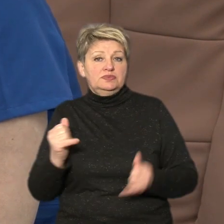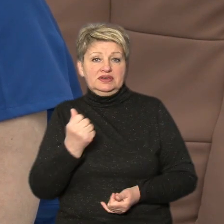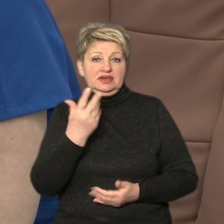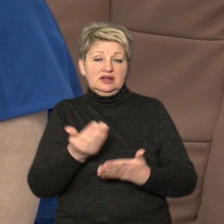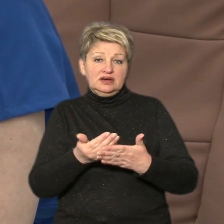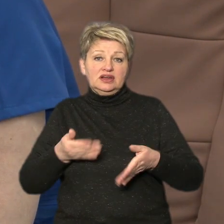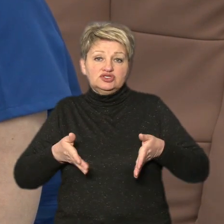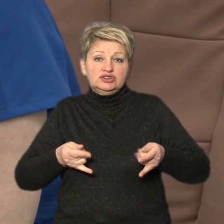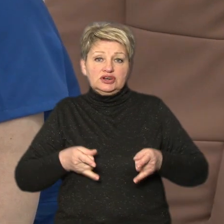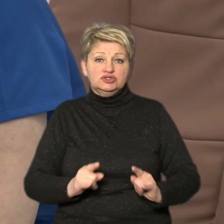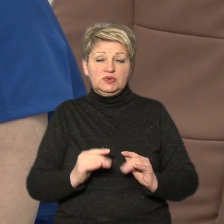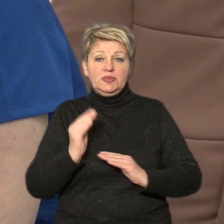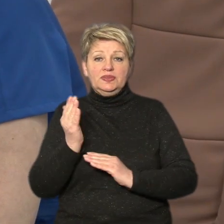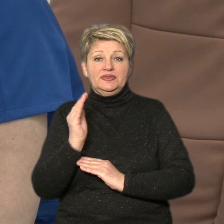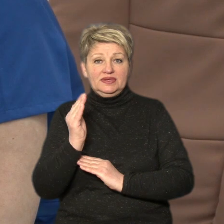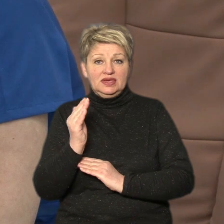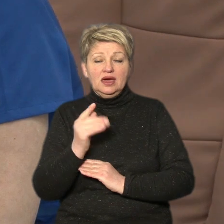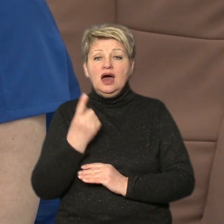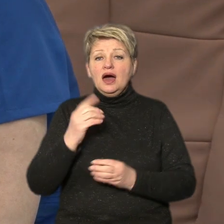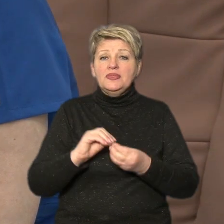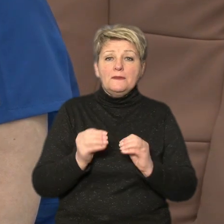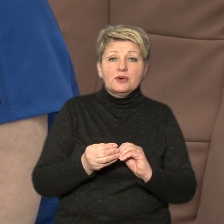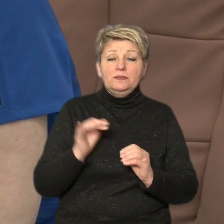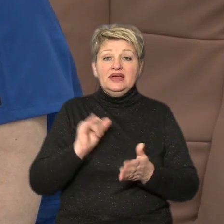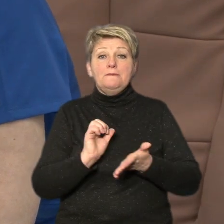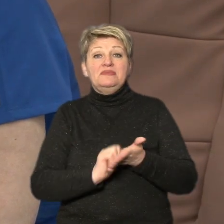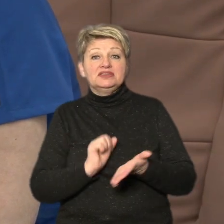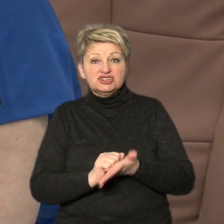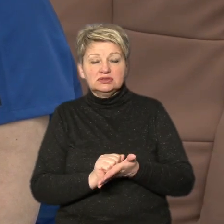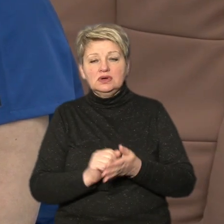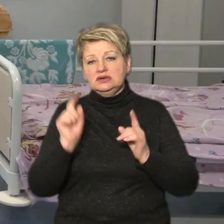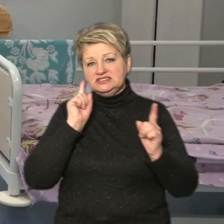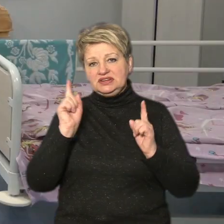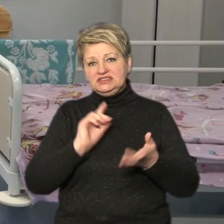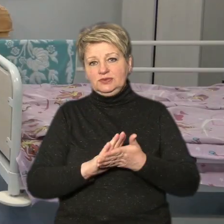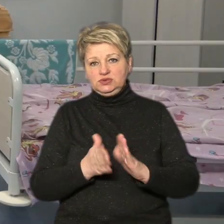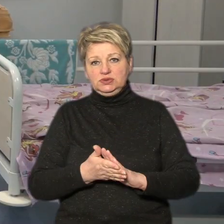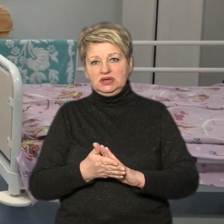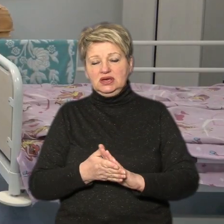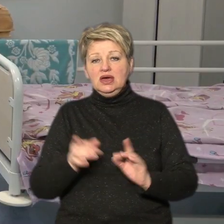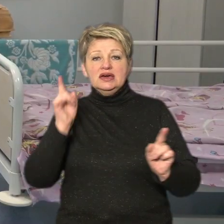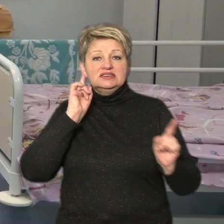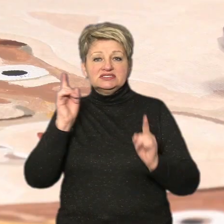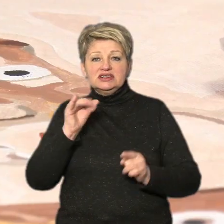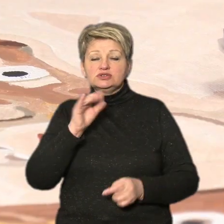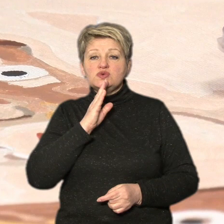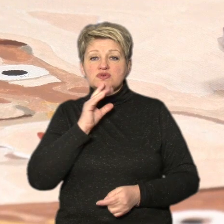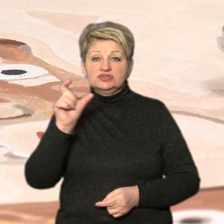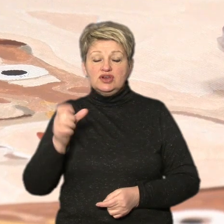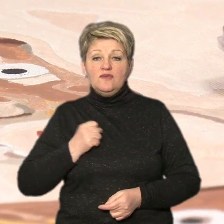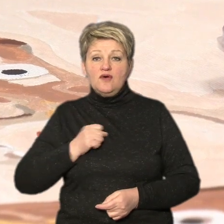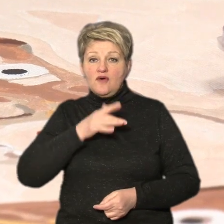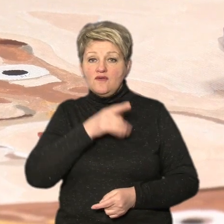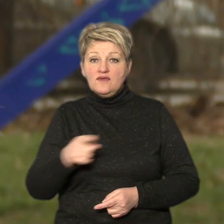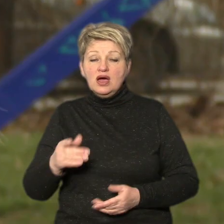перечасно народжених діток. Одне з проблем і причин – це, звичайно, стресова ситуація. Стрес у жінок у воєнний час носить